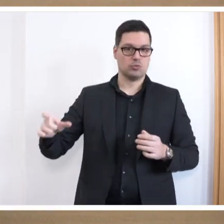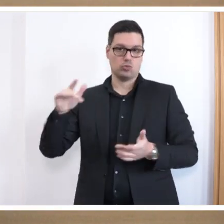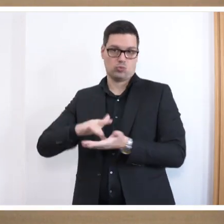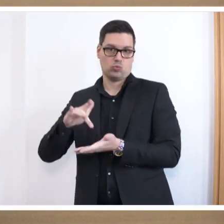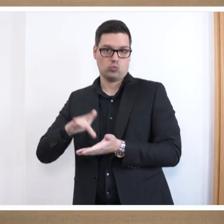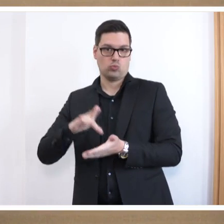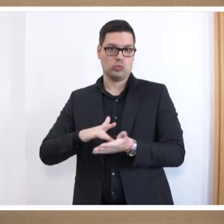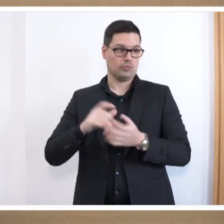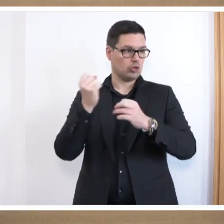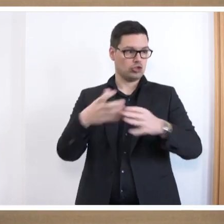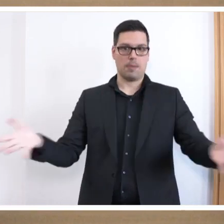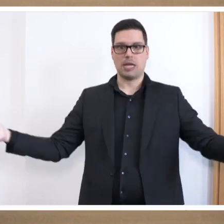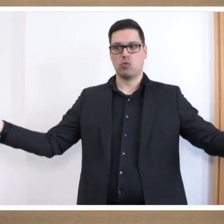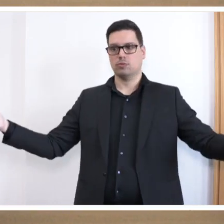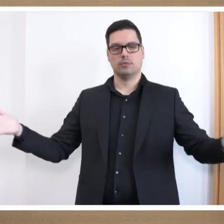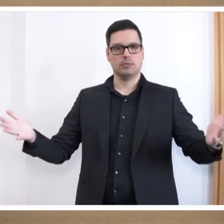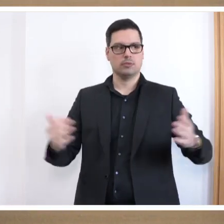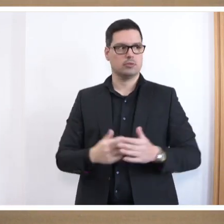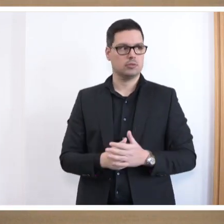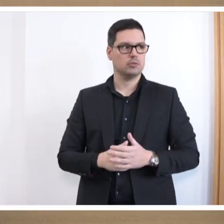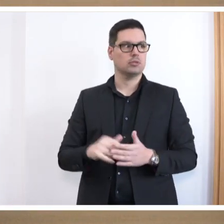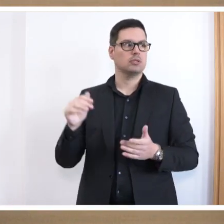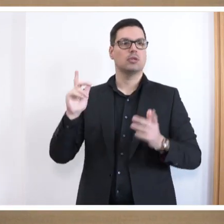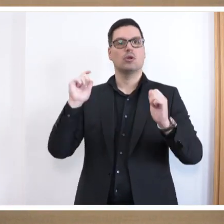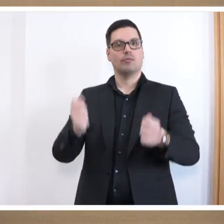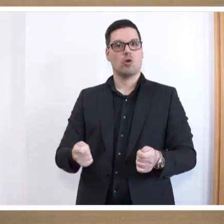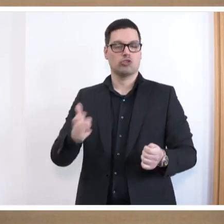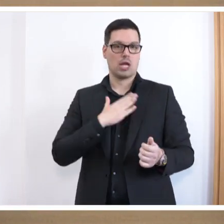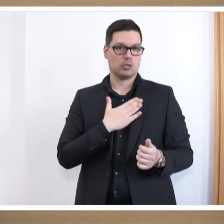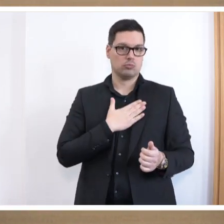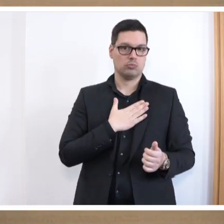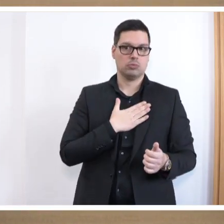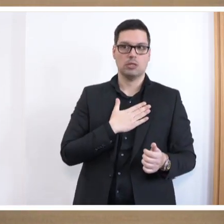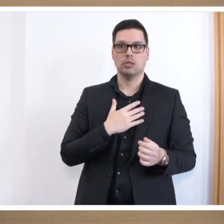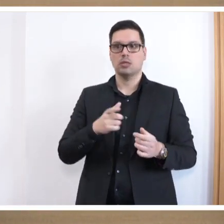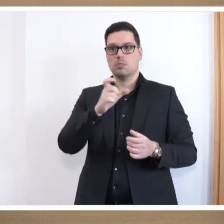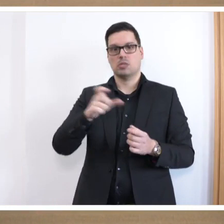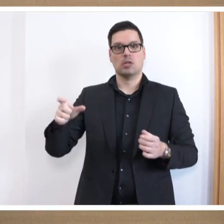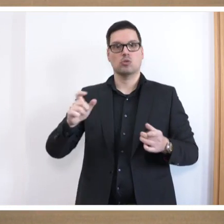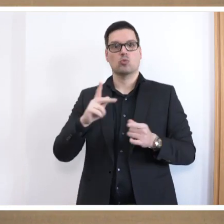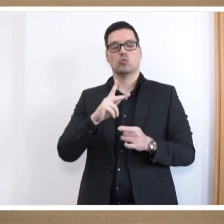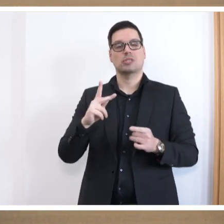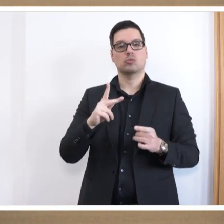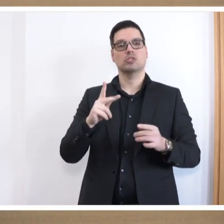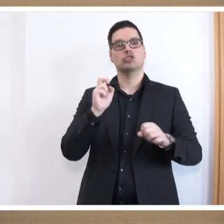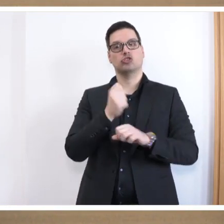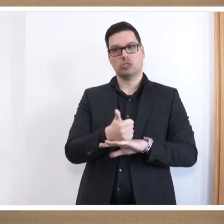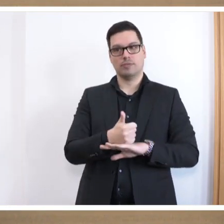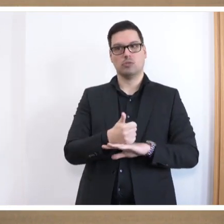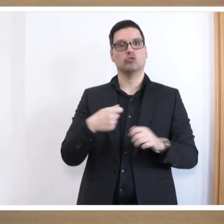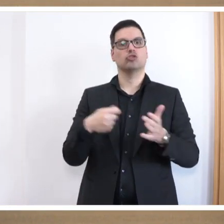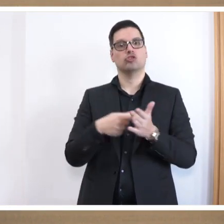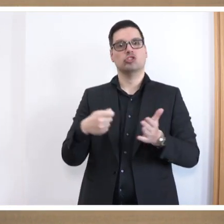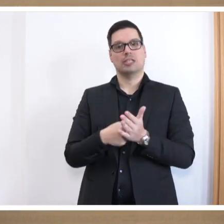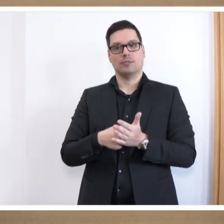kulturpolitischen Scherbenhaufen. Kern unseres Vorschlags ist die Auflösung der Personalunion aus Kuratoriumsvorsitz und Stiftung Saarlandischer